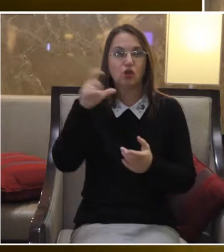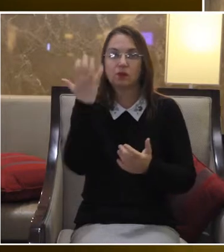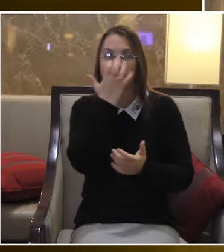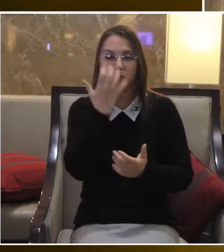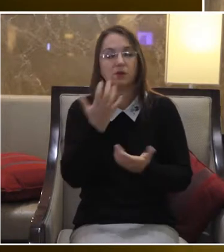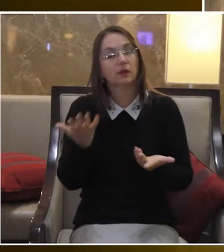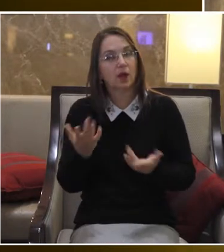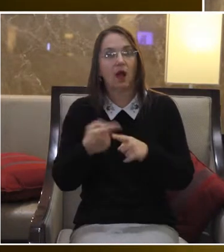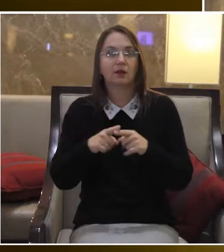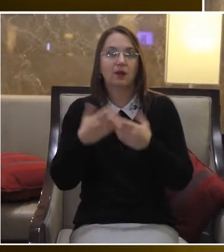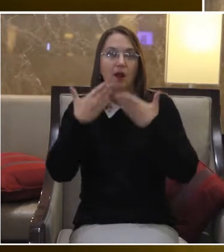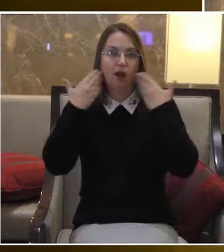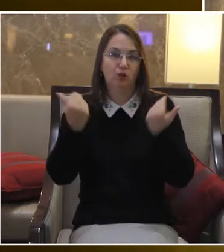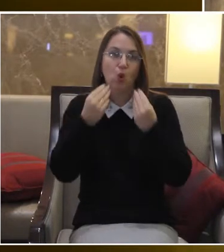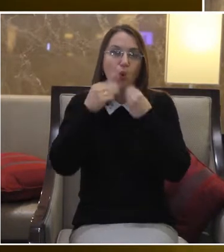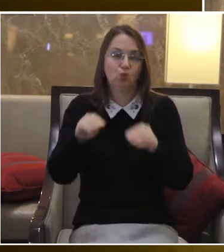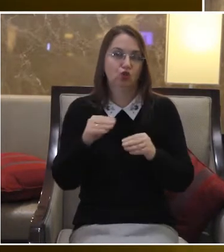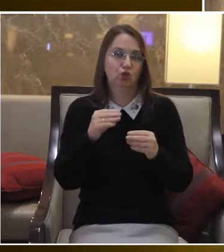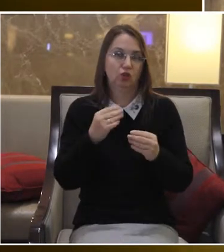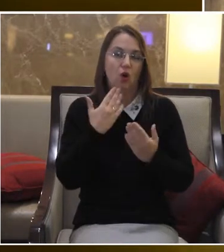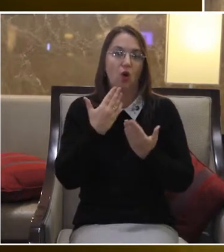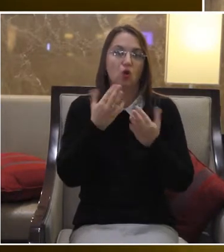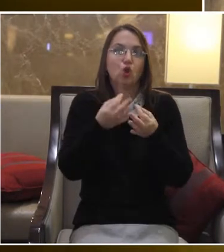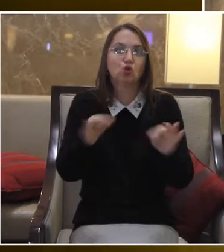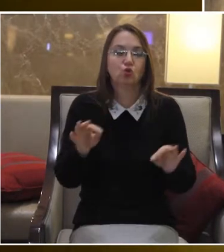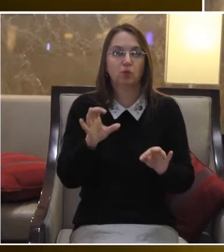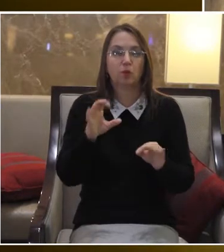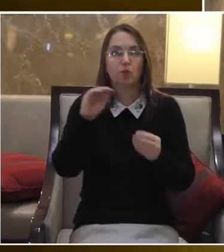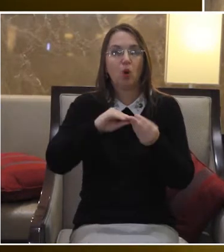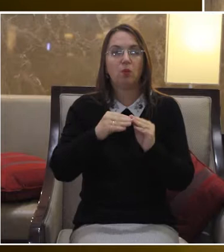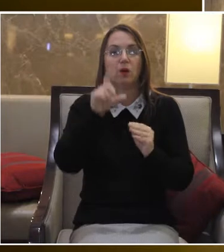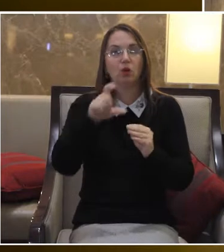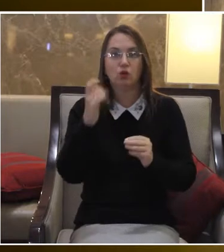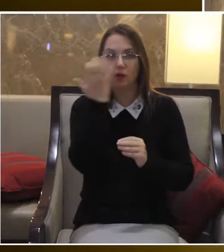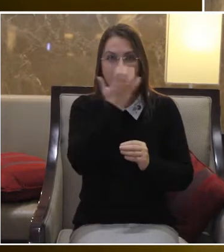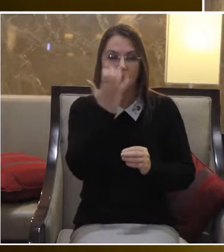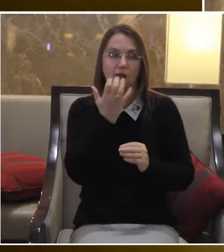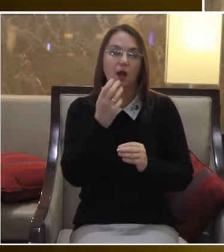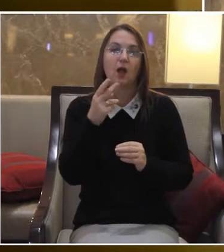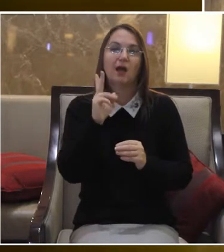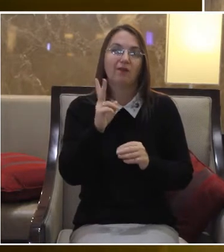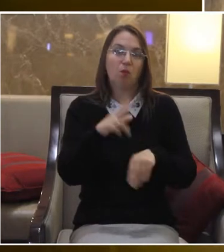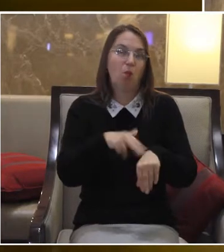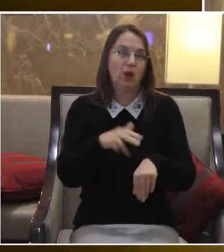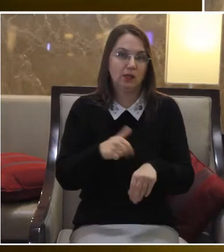електронному вигляді То це, звичайно, покращить доступ осіб з вадами зору до